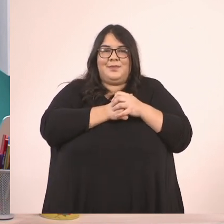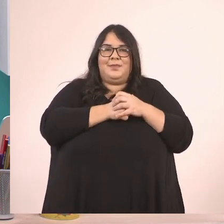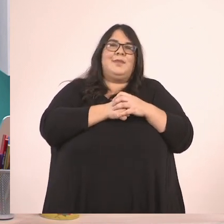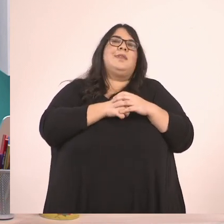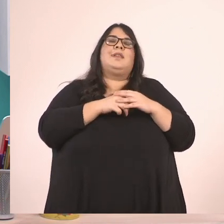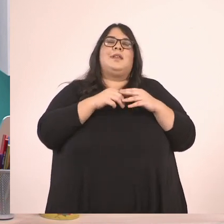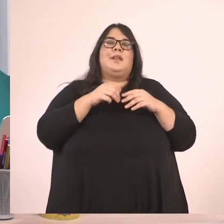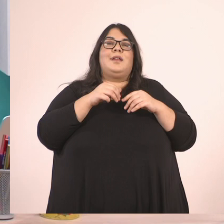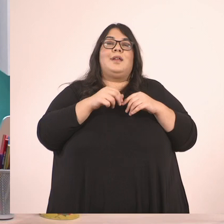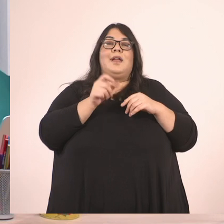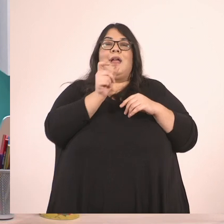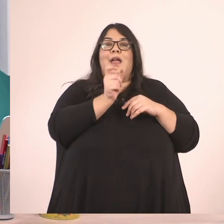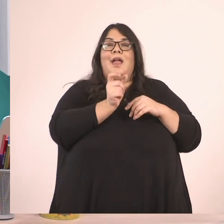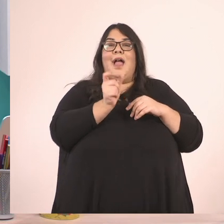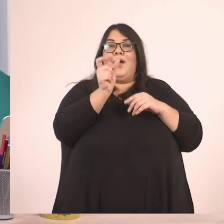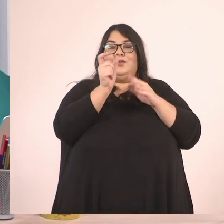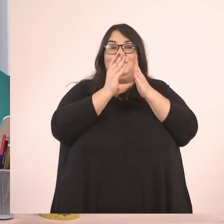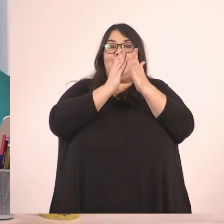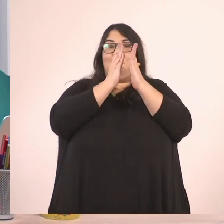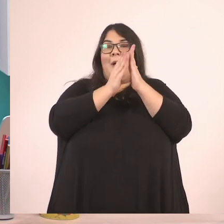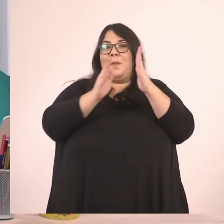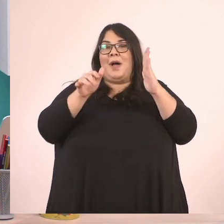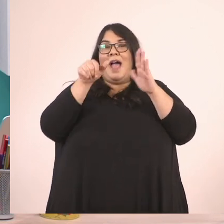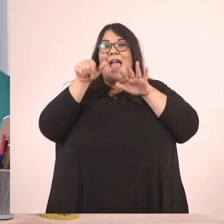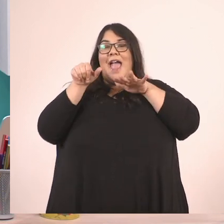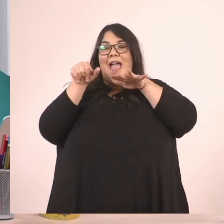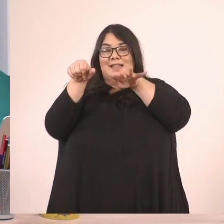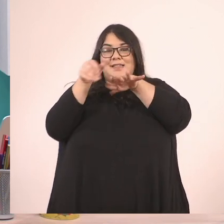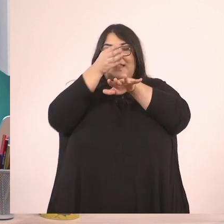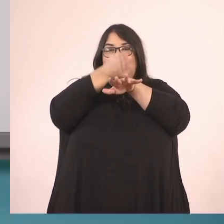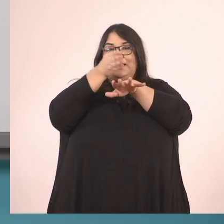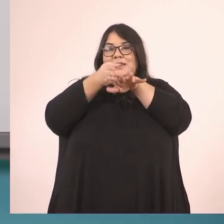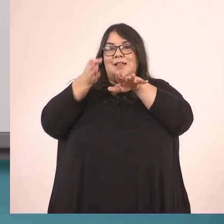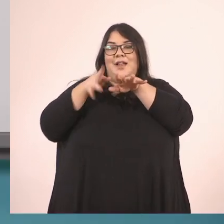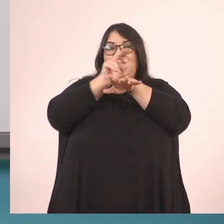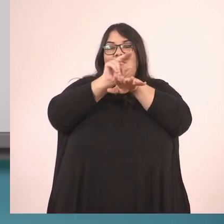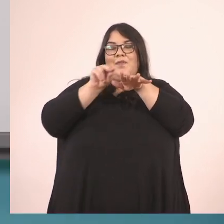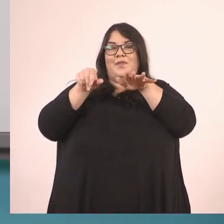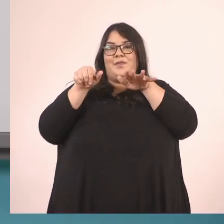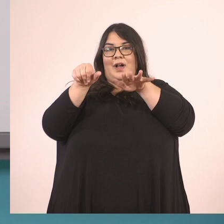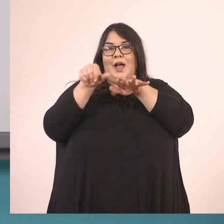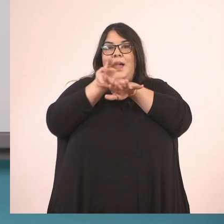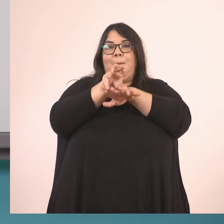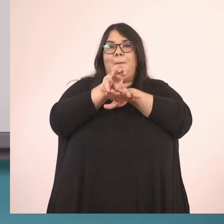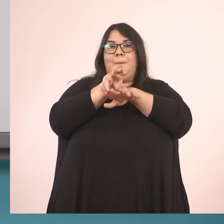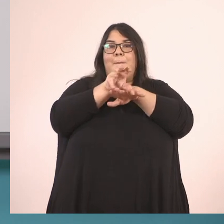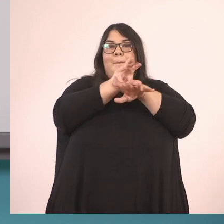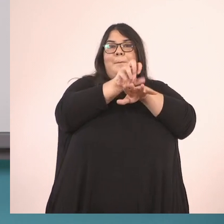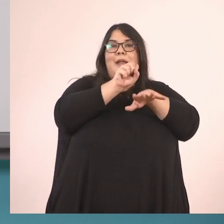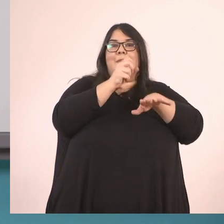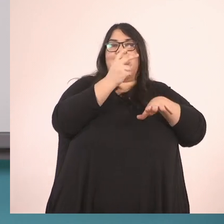Έχουμε χωρίσει σε 6 ίσα κομμάτια και έχουμε πάρει τα 2. Έχουμε χωρίσει σε 6